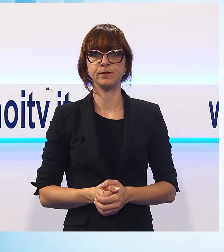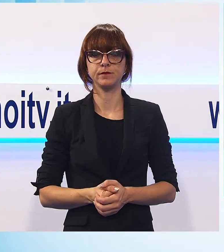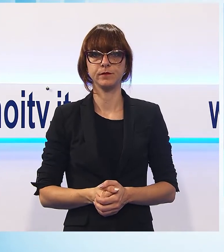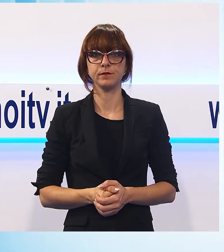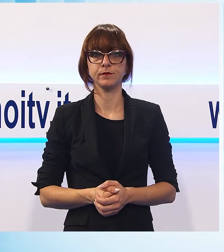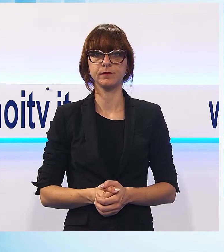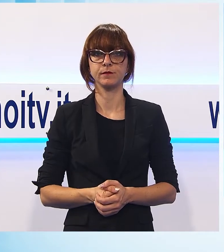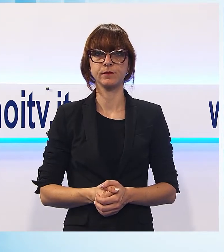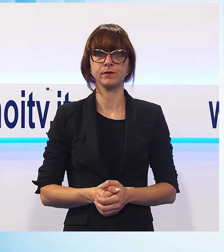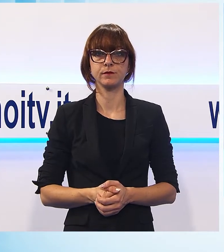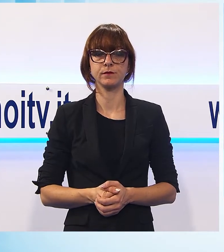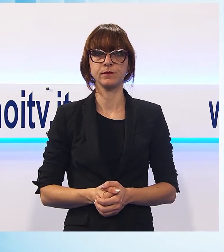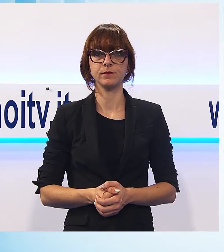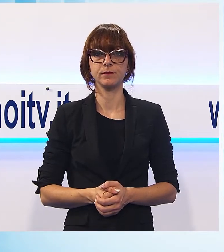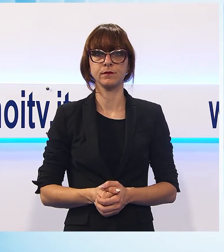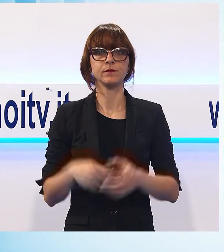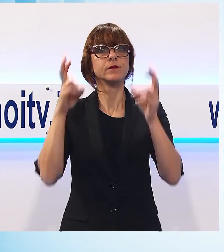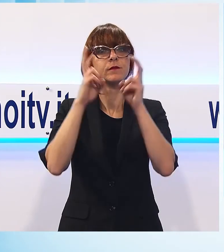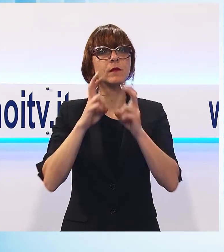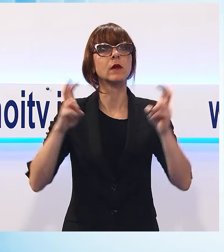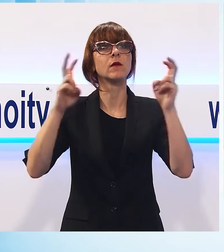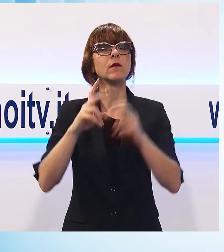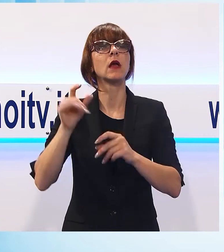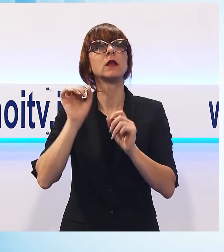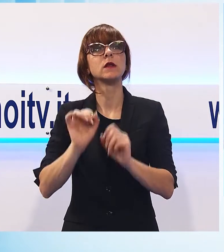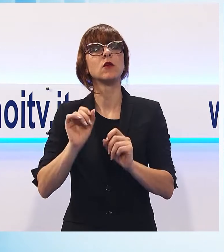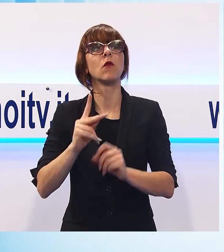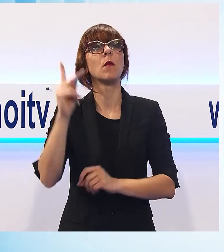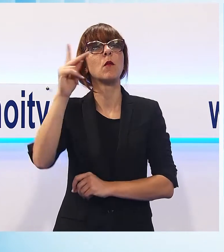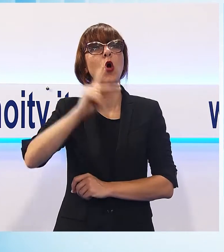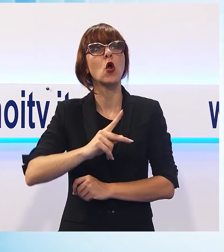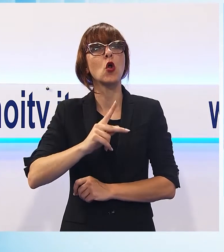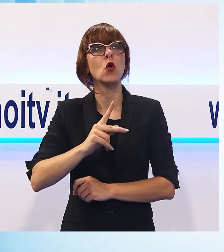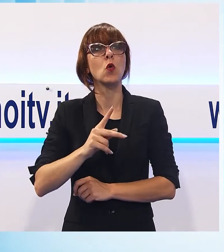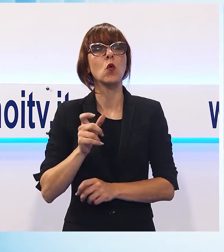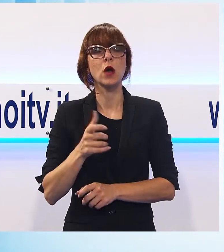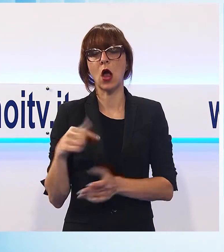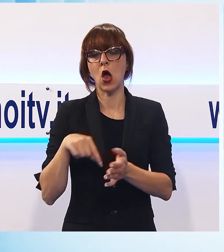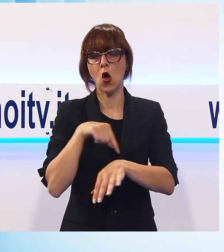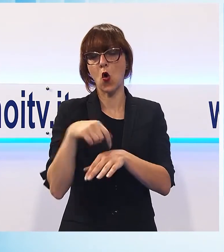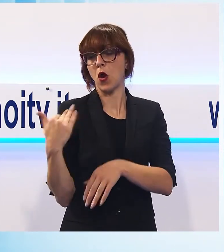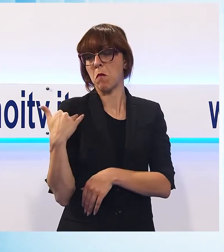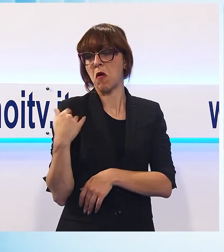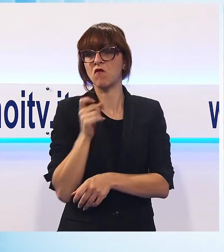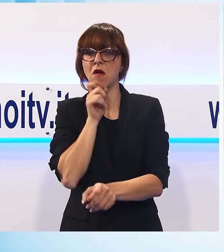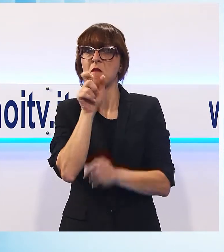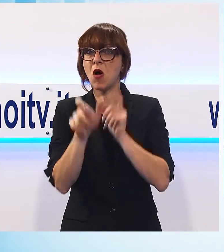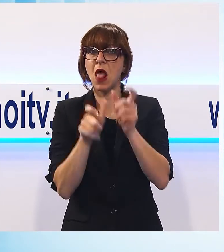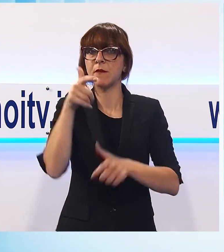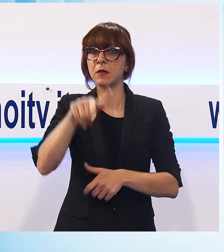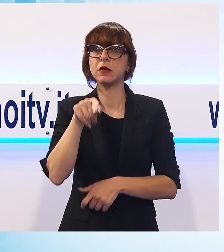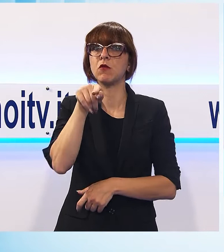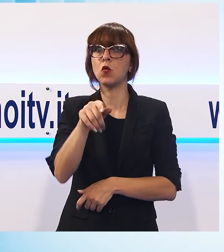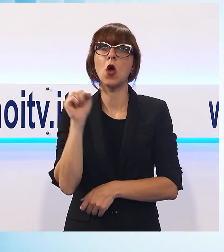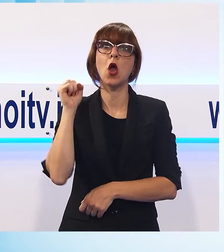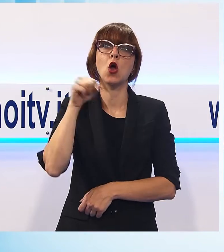Incurante delle polemiche che lo hanno investito nelle ultime ore per essersi schierato contro il decreto sicurezza bis e quindi aver preso una